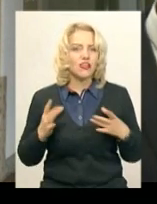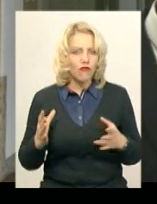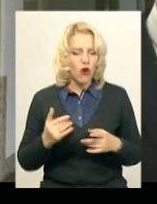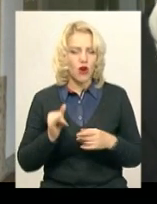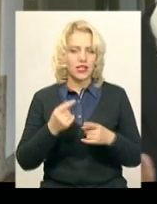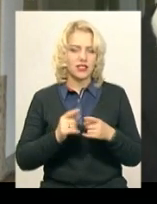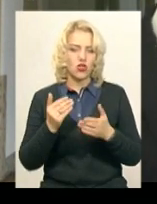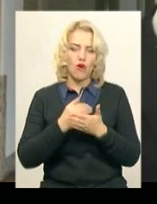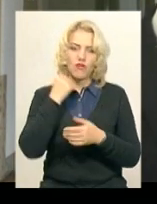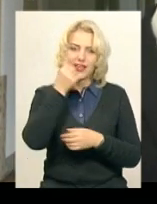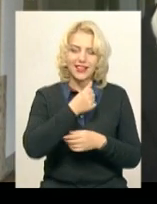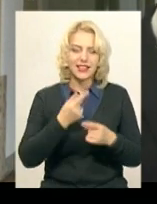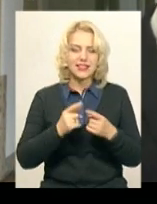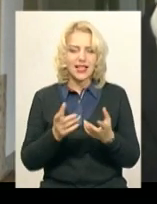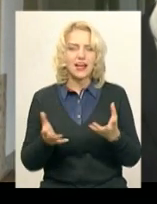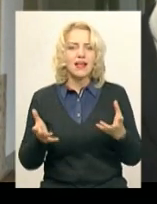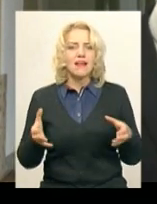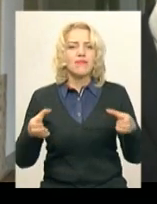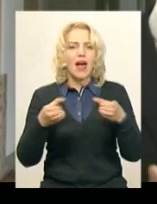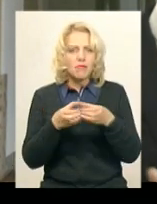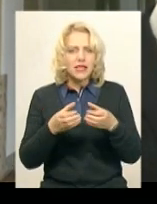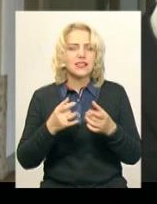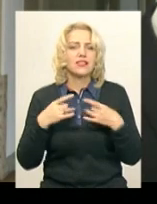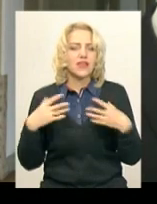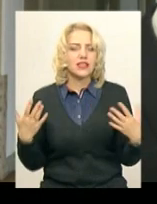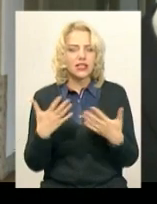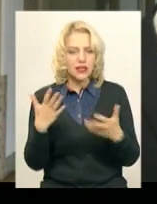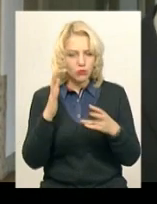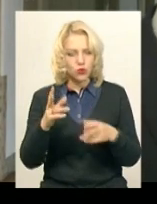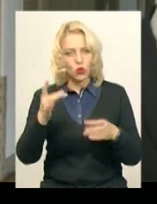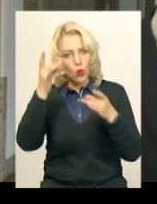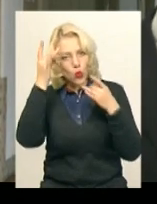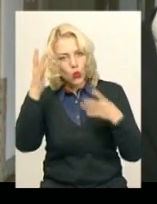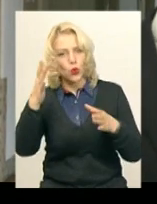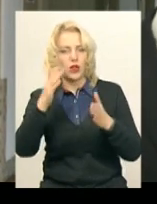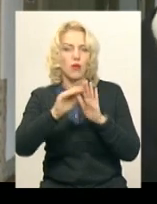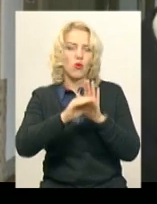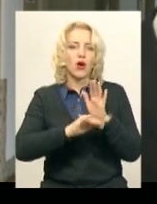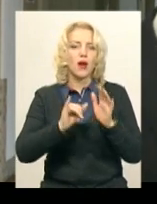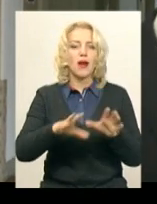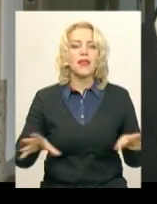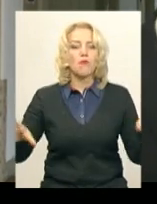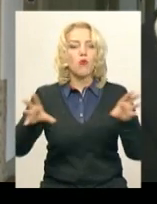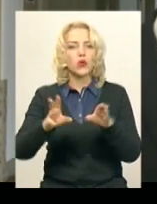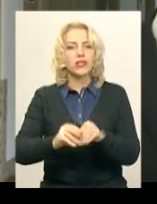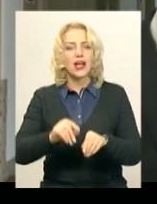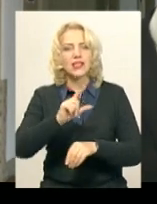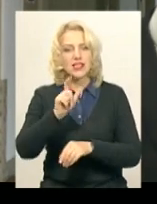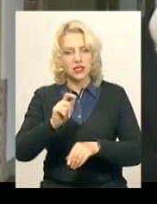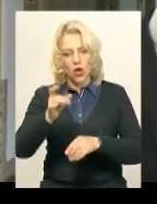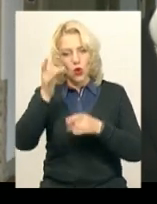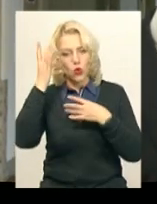набір свят, де буде безпосередньо до кожної з цих дат культурна програма. І так само це поєднання з культурою